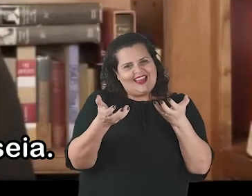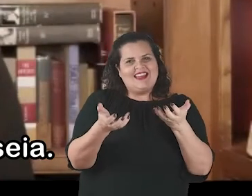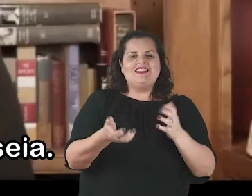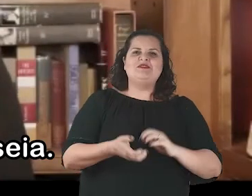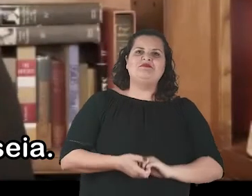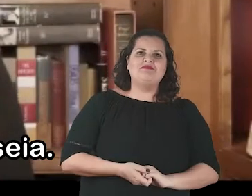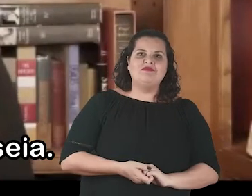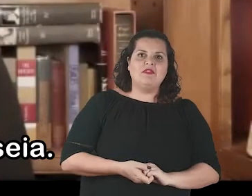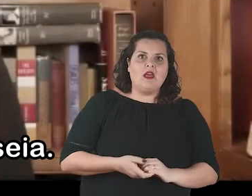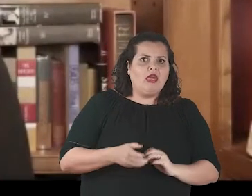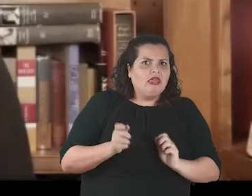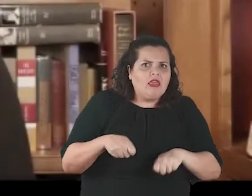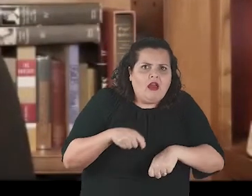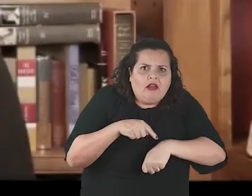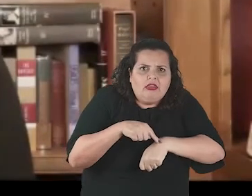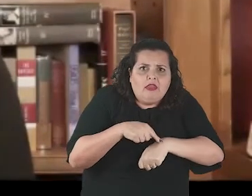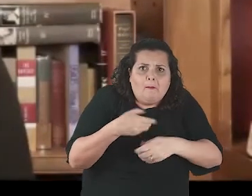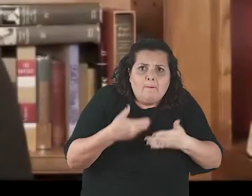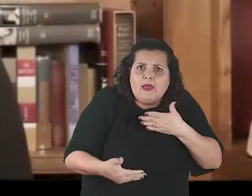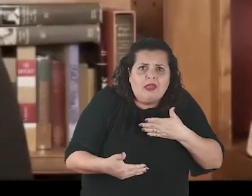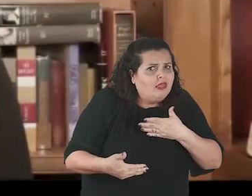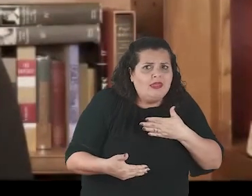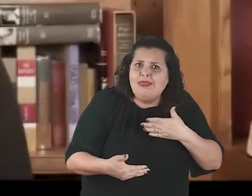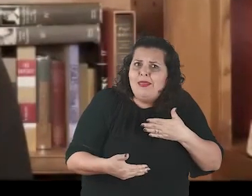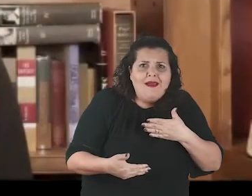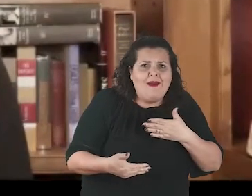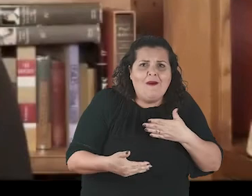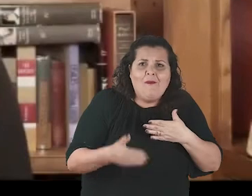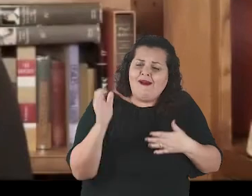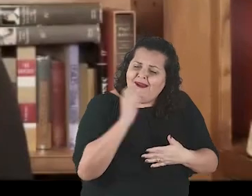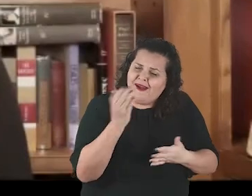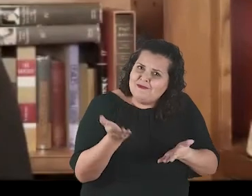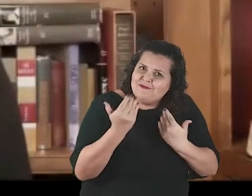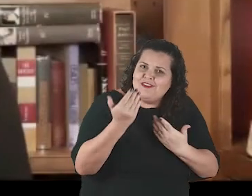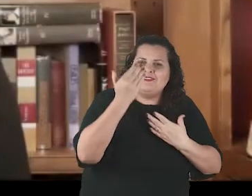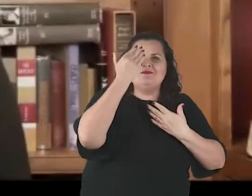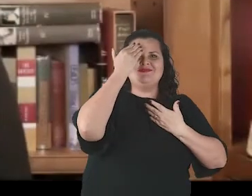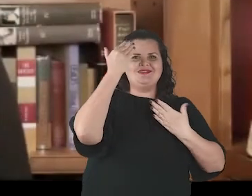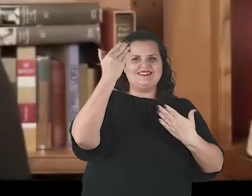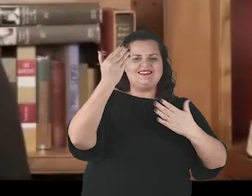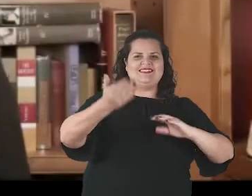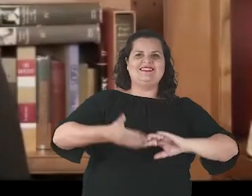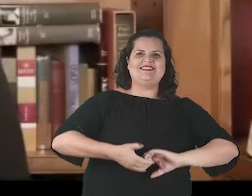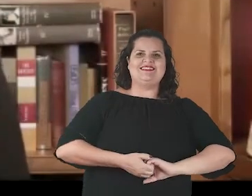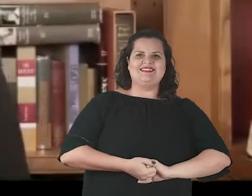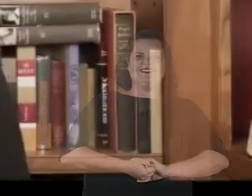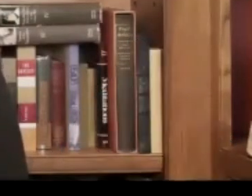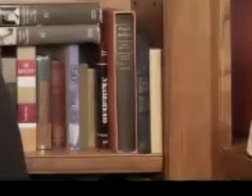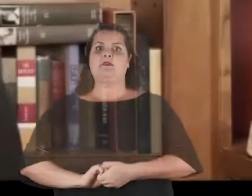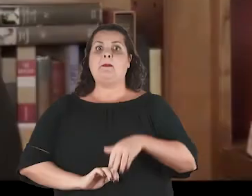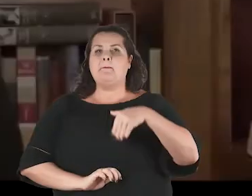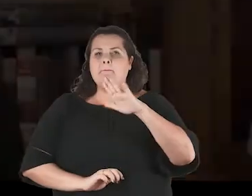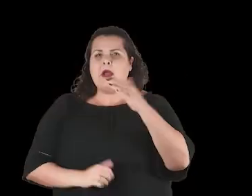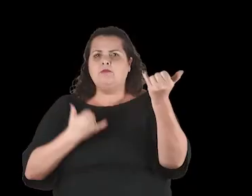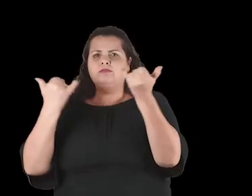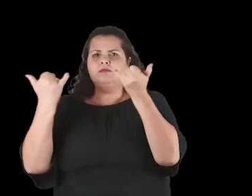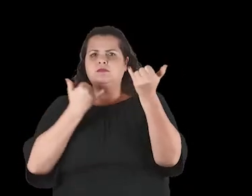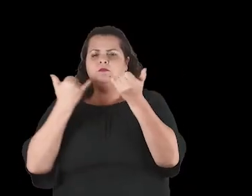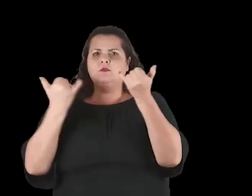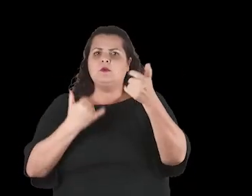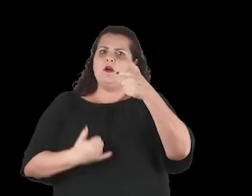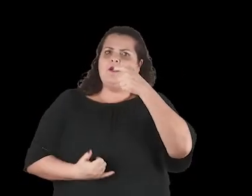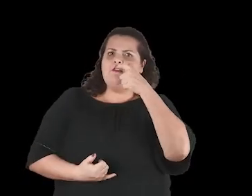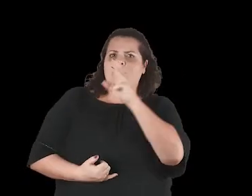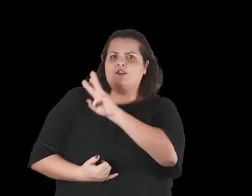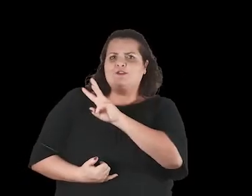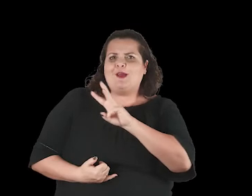yearns. There is no time to waste. Thank you. Para mais informações,